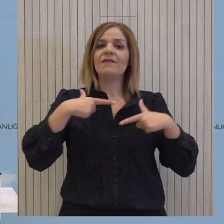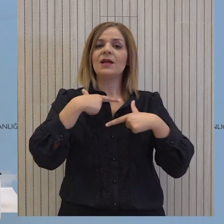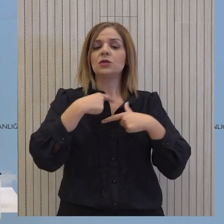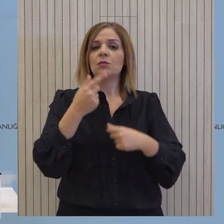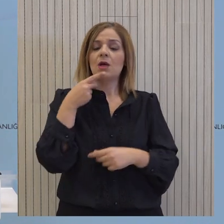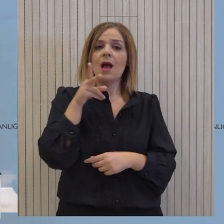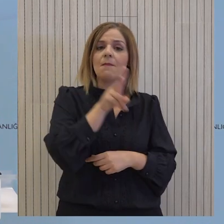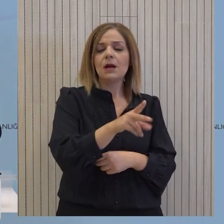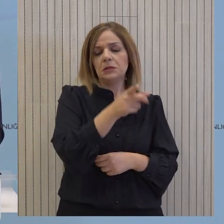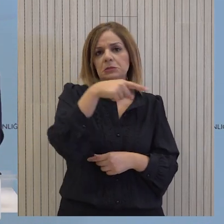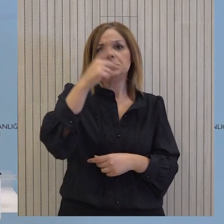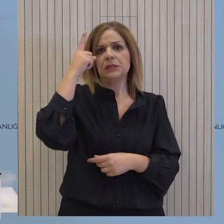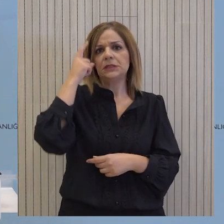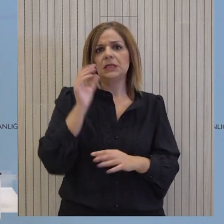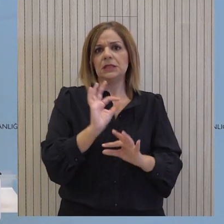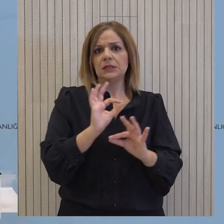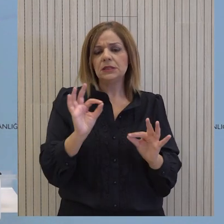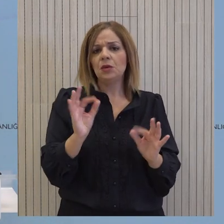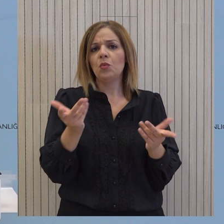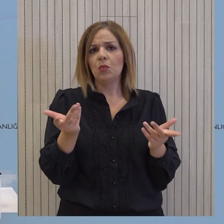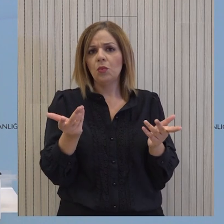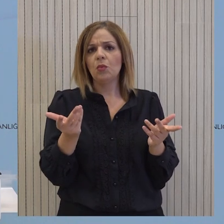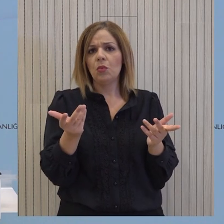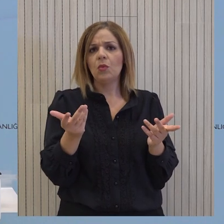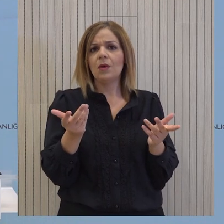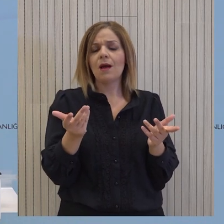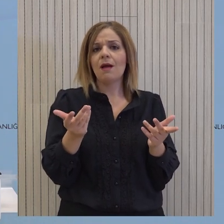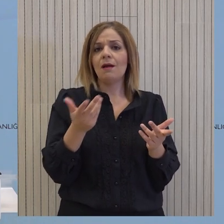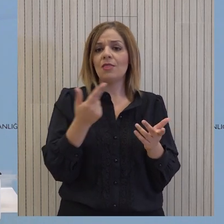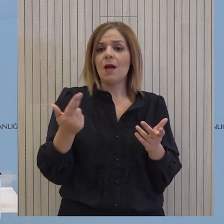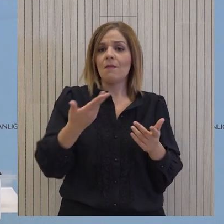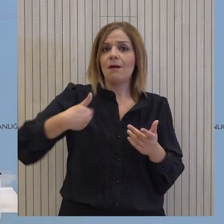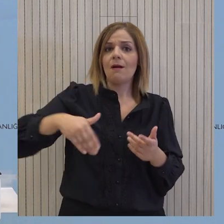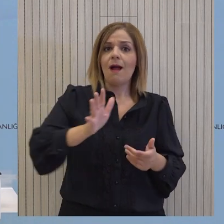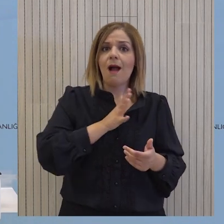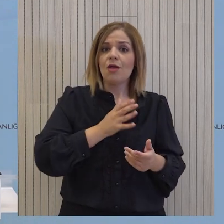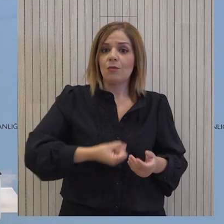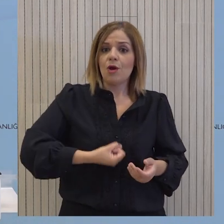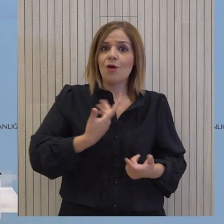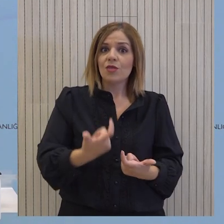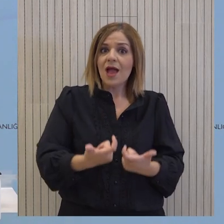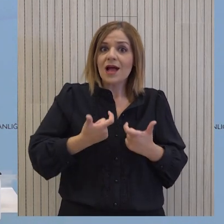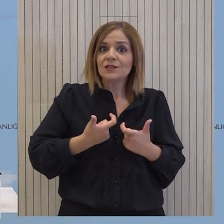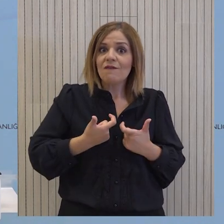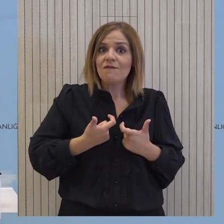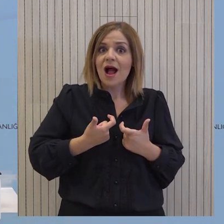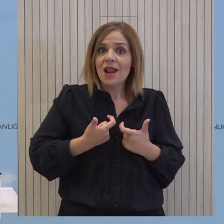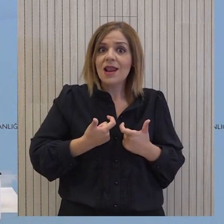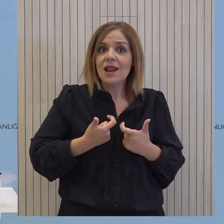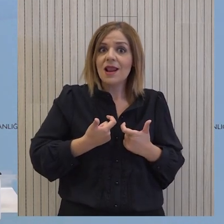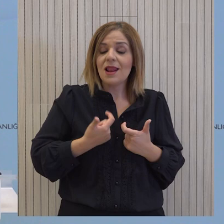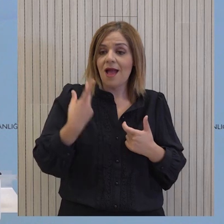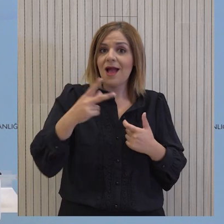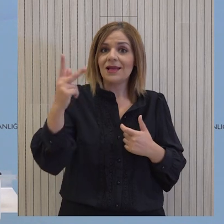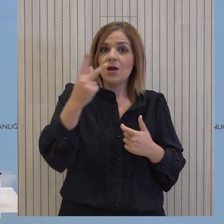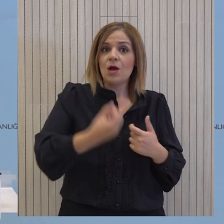Αντιλαμβάνεστε ότι και είμαι βέβαιος ότι αυτό είναι το αυτονόητο ότι η διασφάλιση και της ίδιας της ασφάλειας αλλά και του αισθήματος της ασφάλειας της